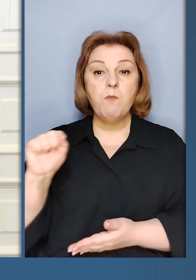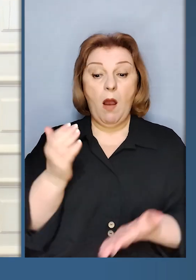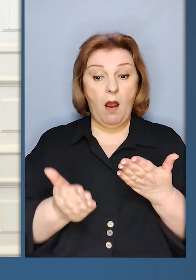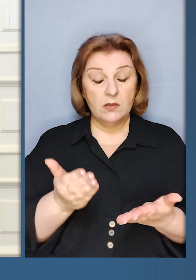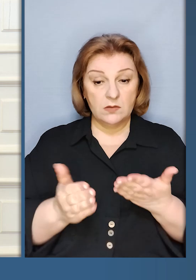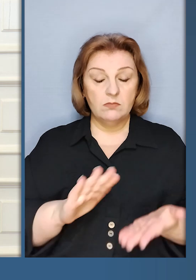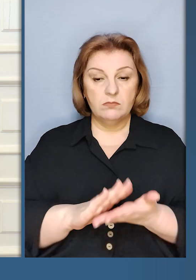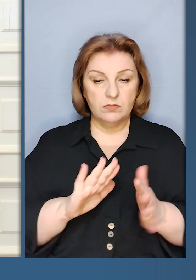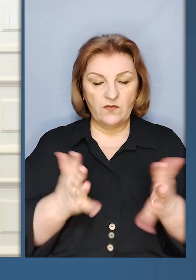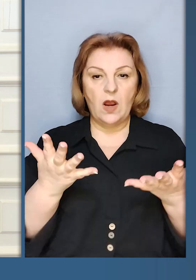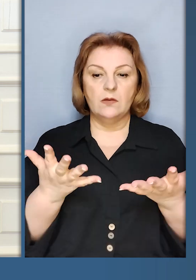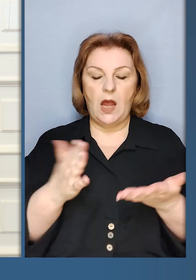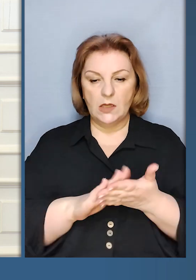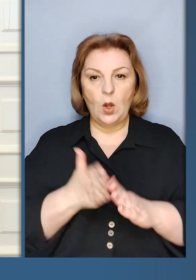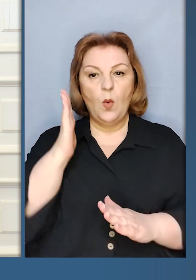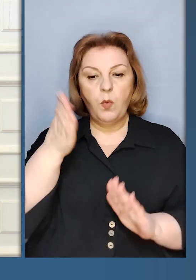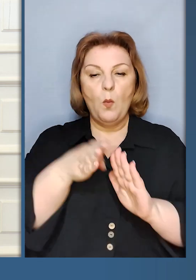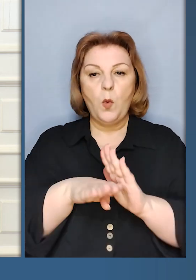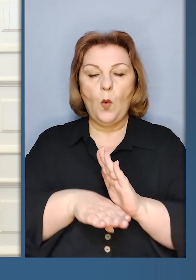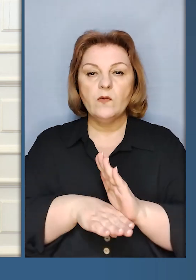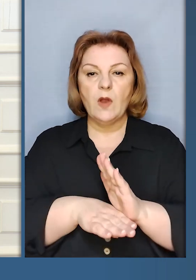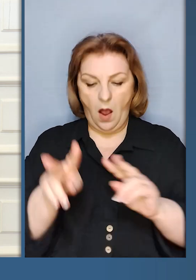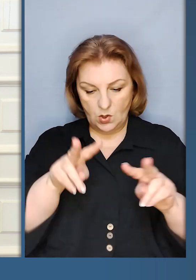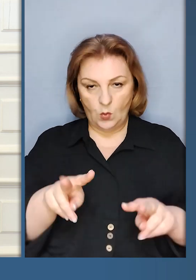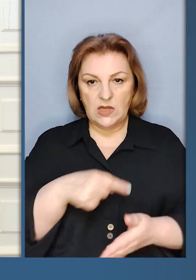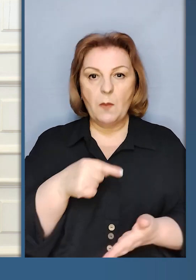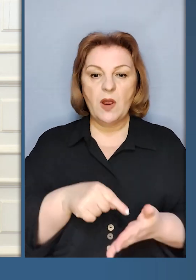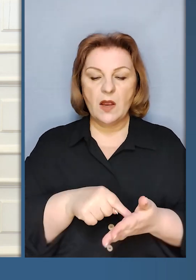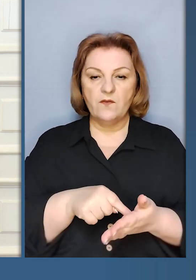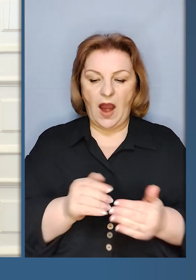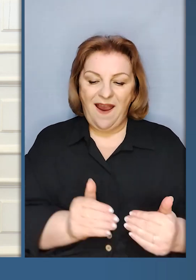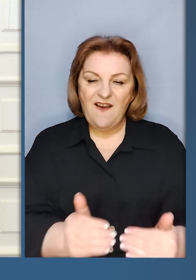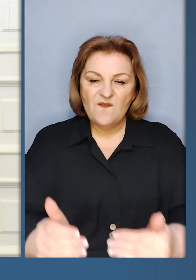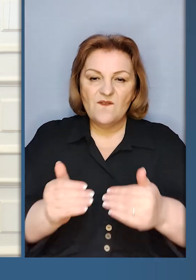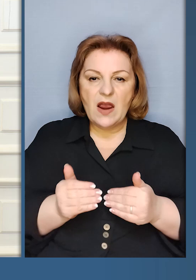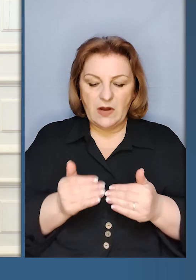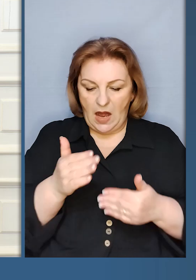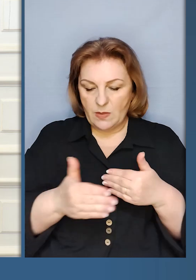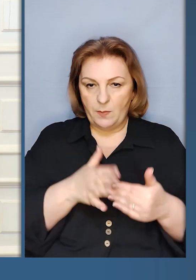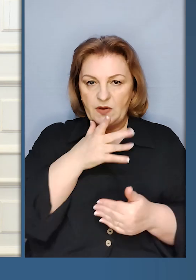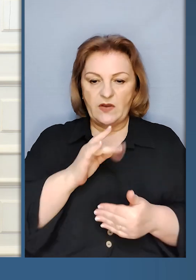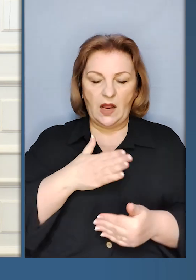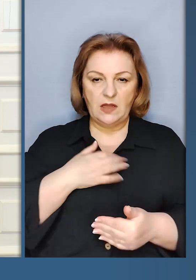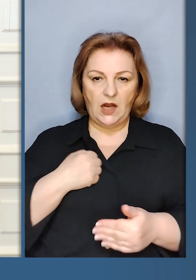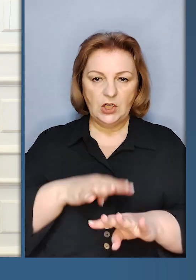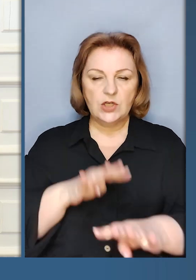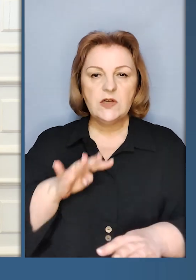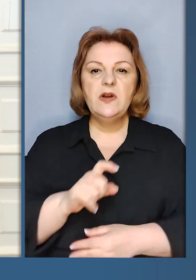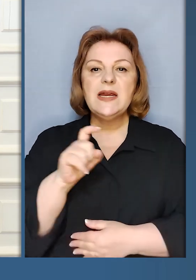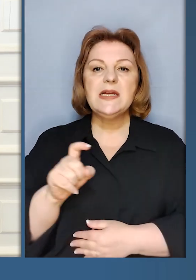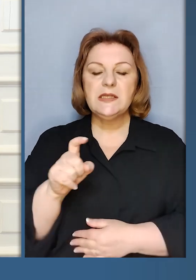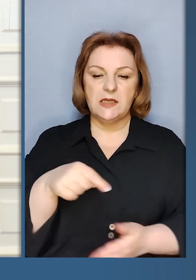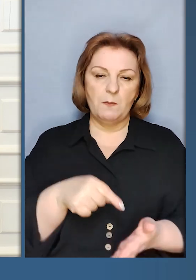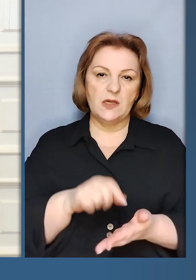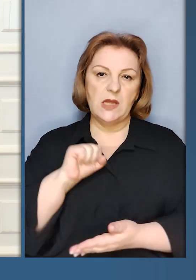Бахмуті? І у випадку, якщо ситуація погіршуватиметься, чи розглядається питання виведення найближчим часом наших